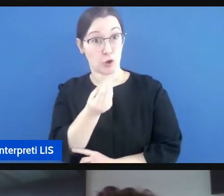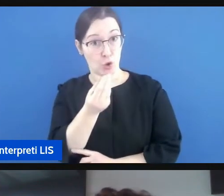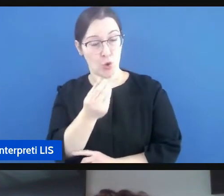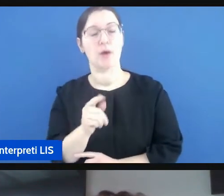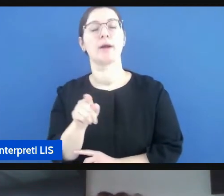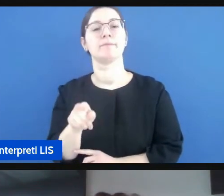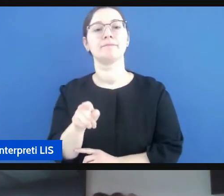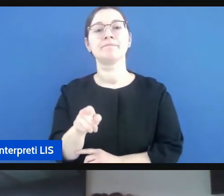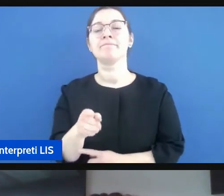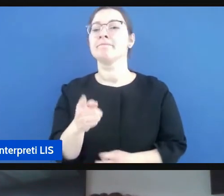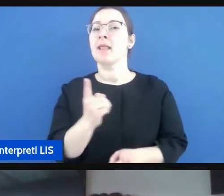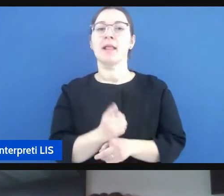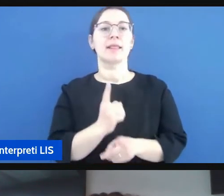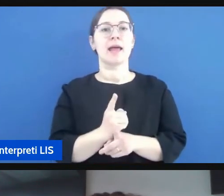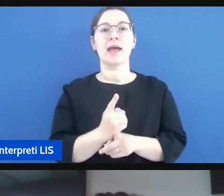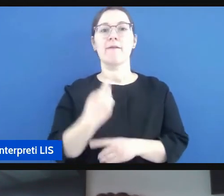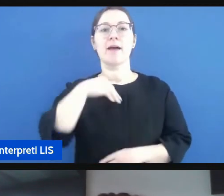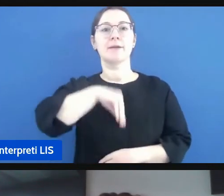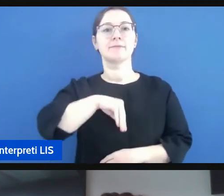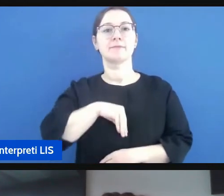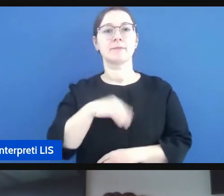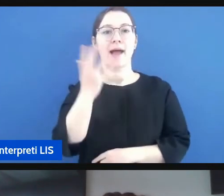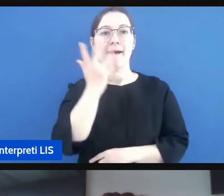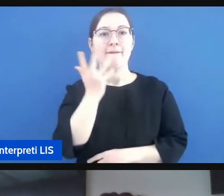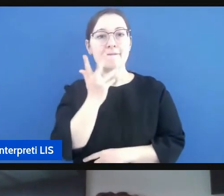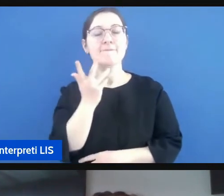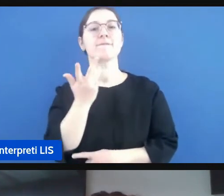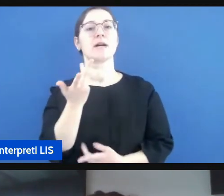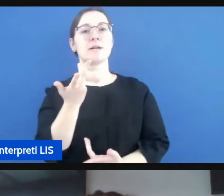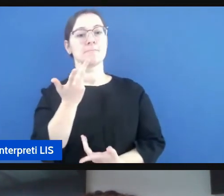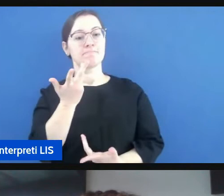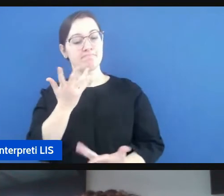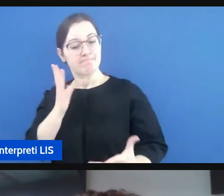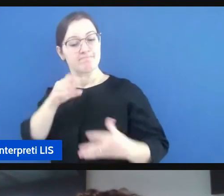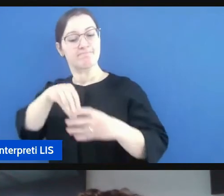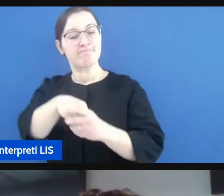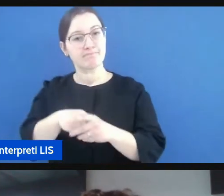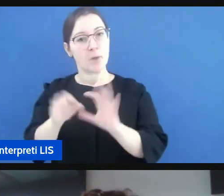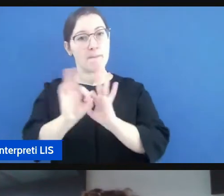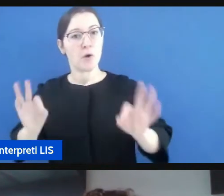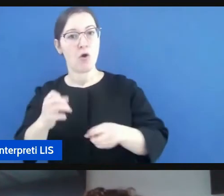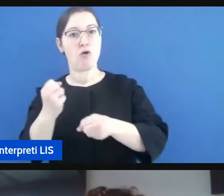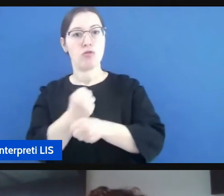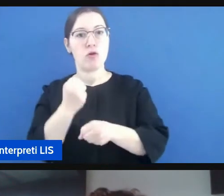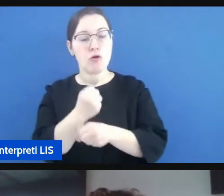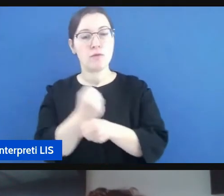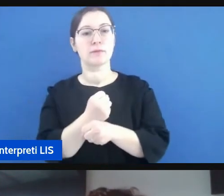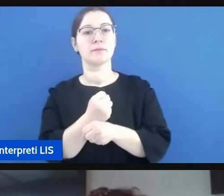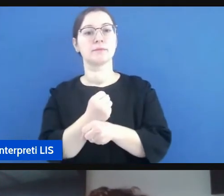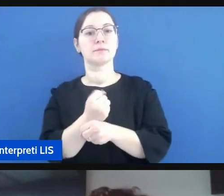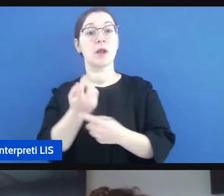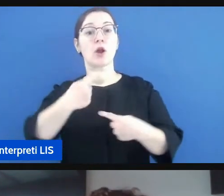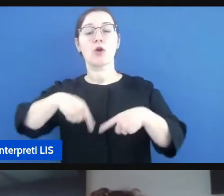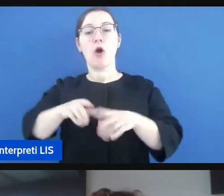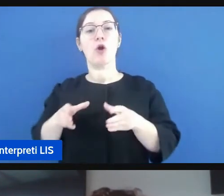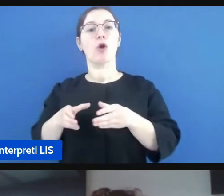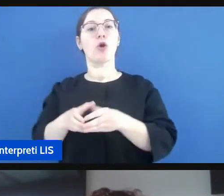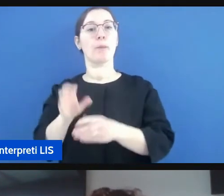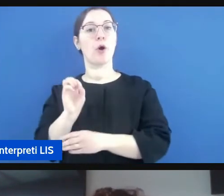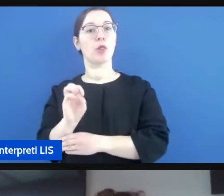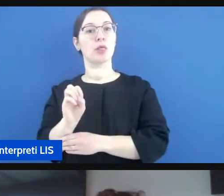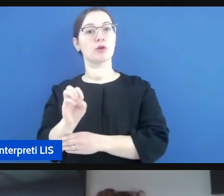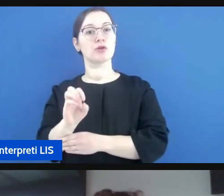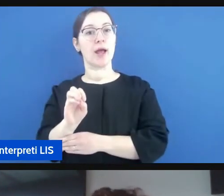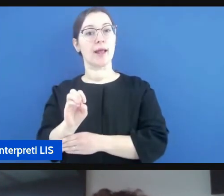voglia di mettersi in gioco nel senso che anche Anna Moscatelli diceva noi docenti poi